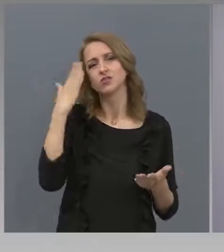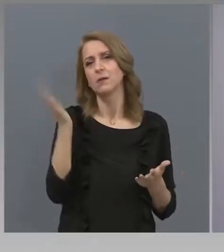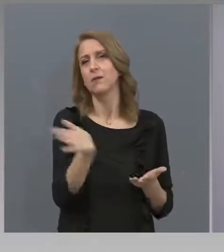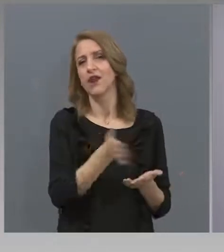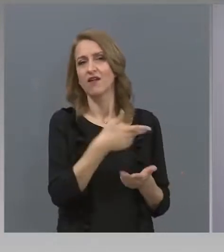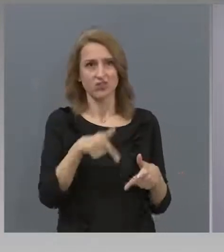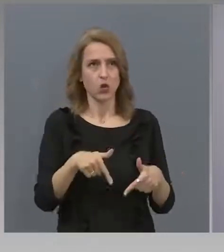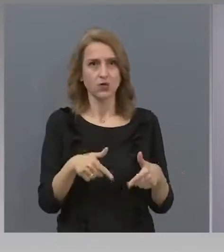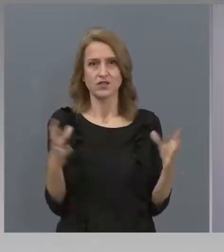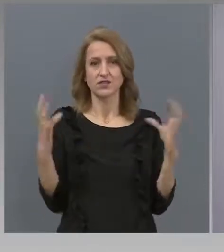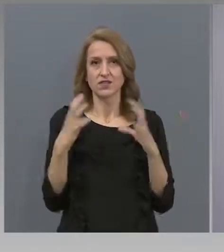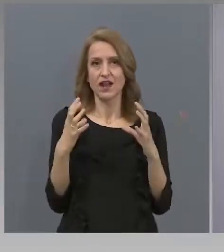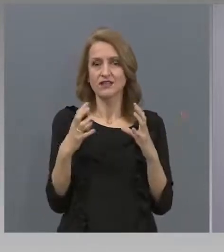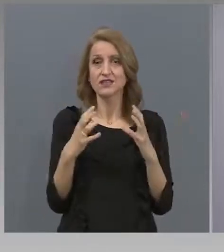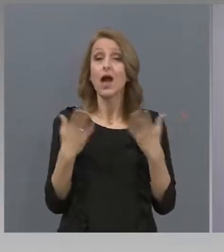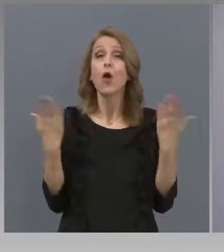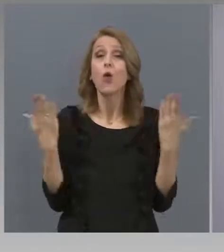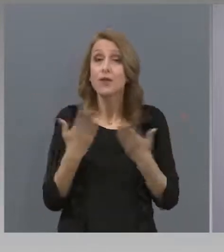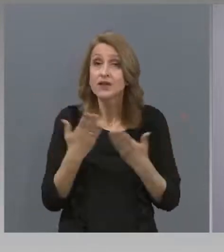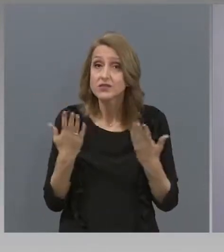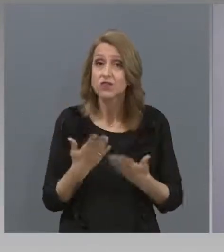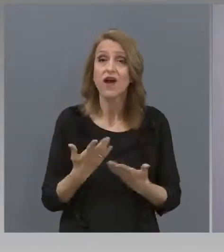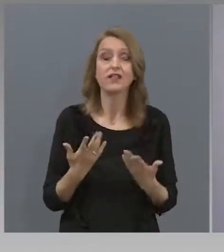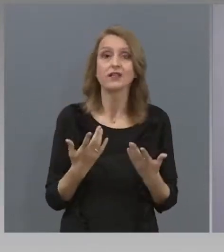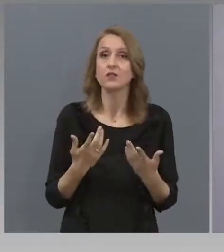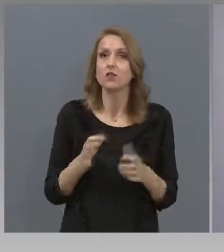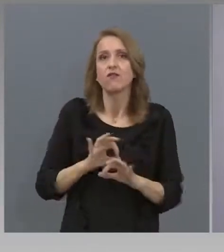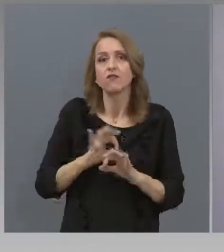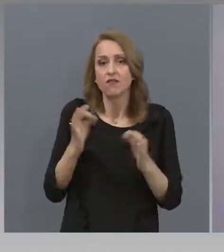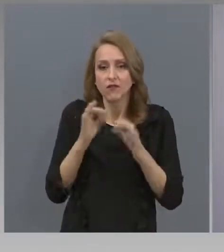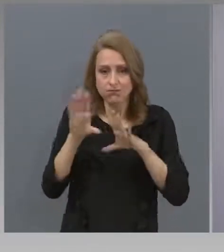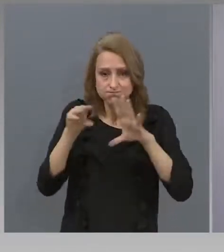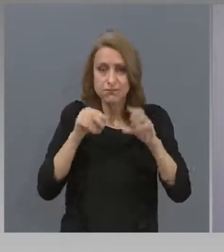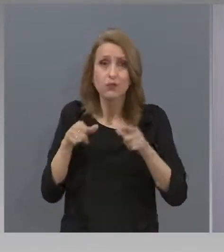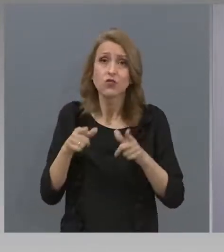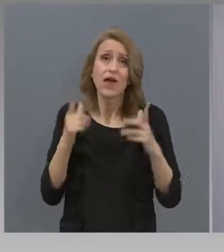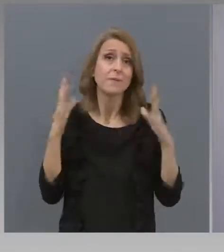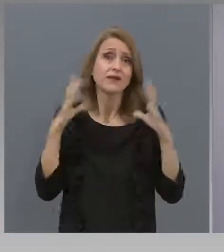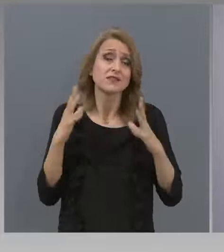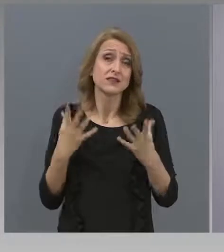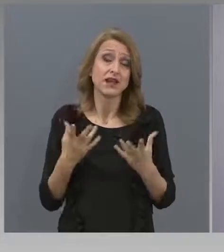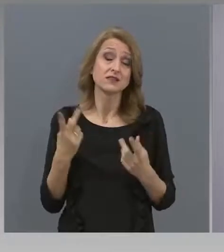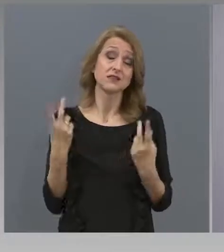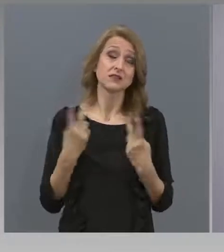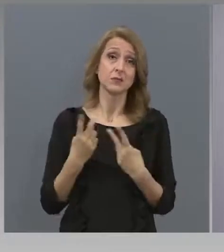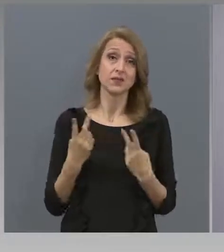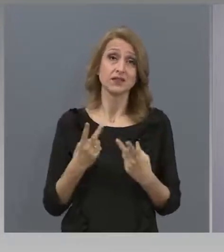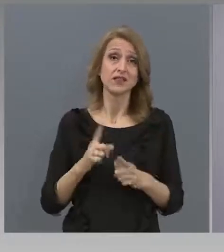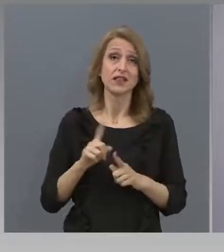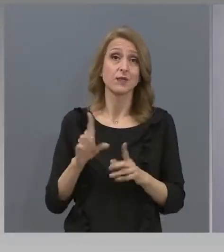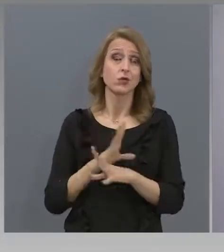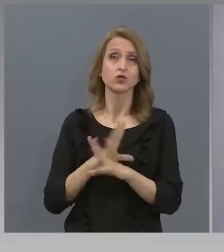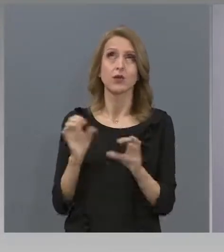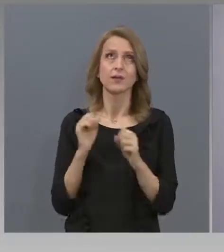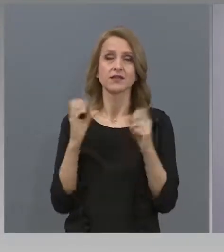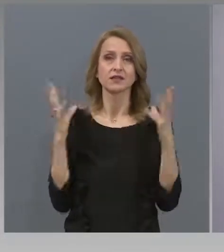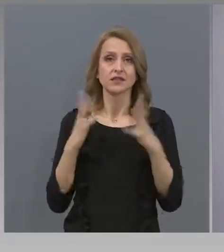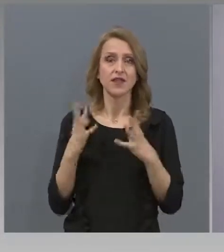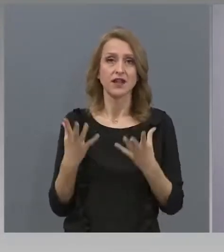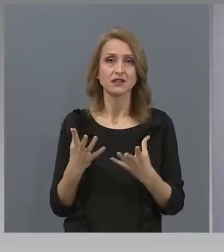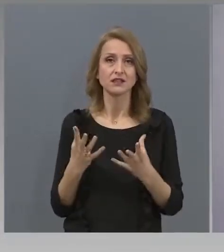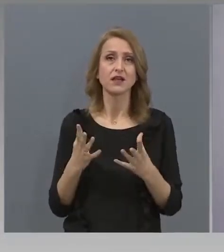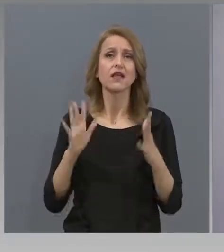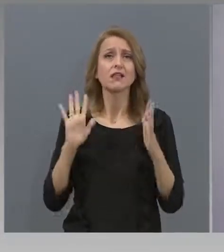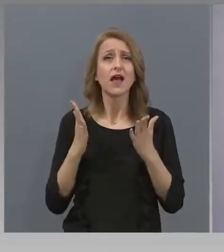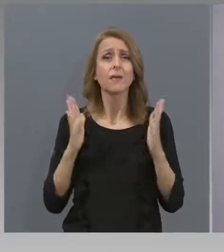усилията, образованието и усилия и стрес. Няма как да няма и стрес, това, което казахте. Може би най